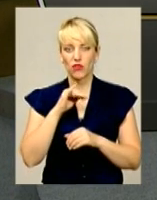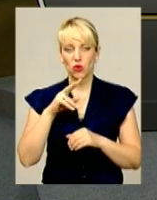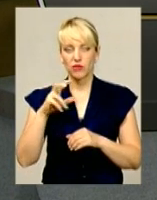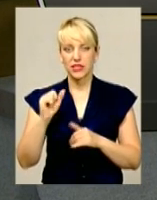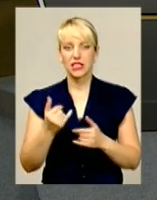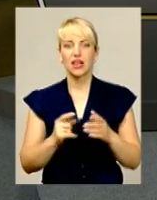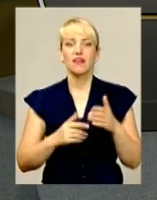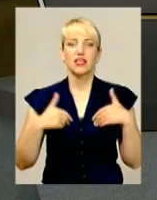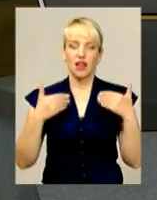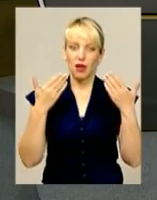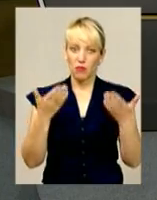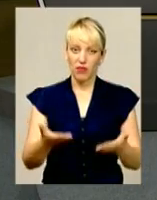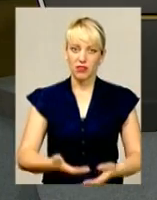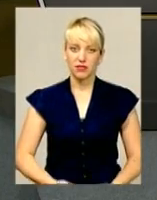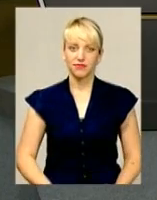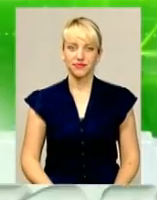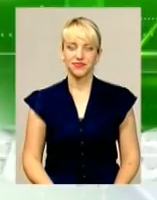вас. На початку короткий анонс.